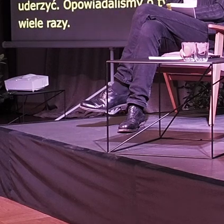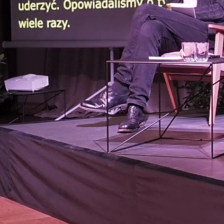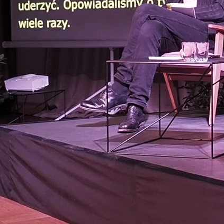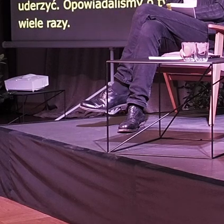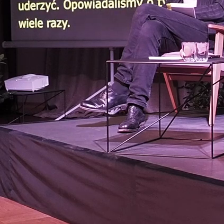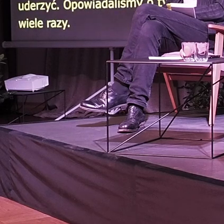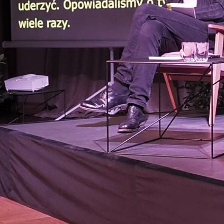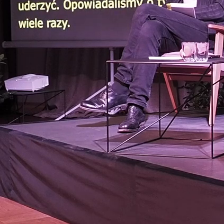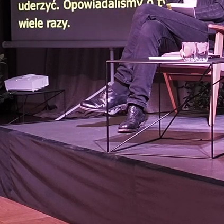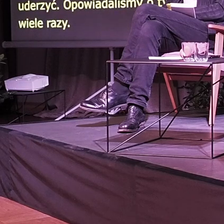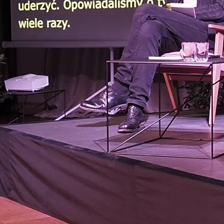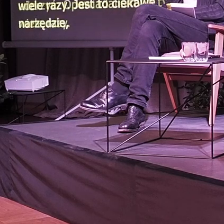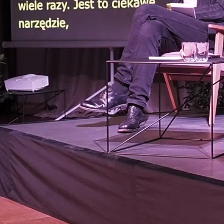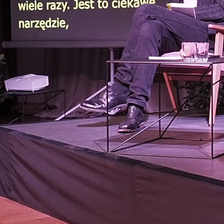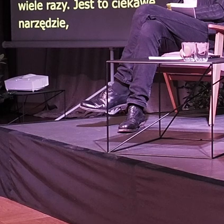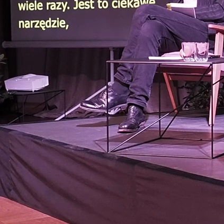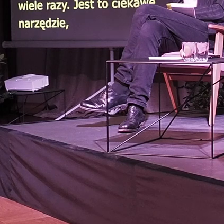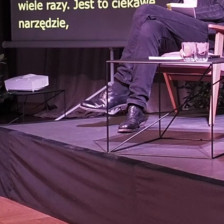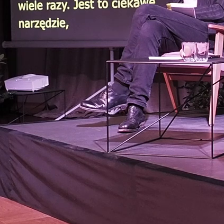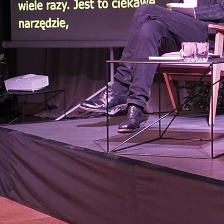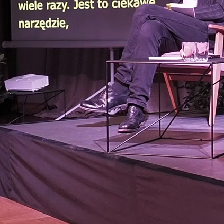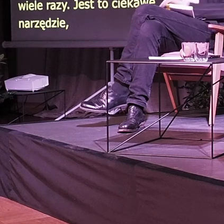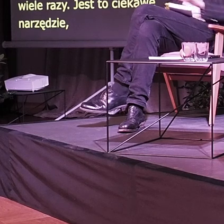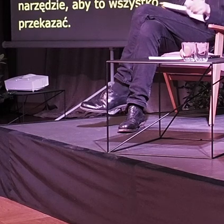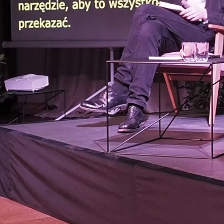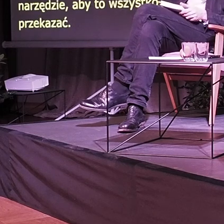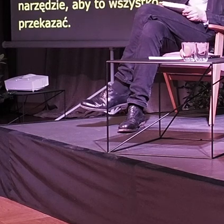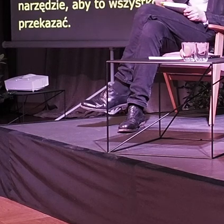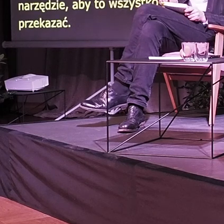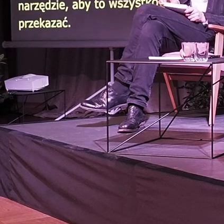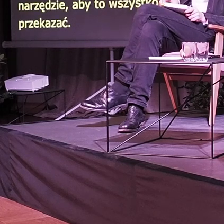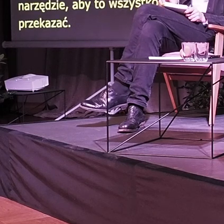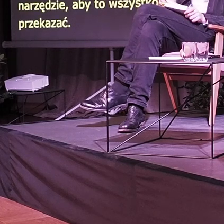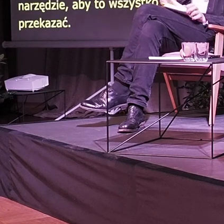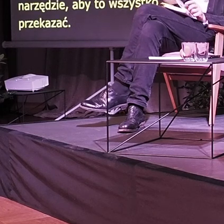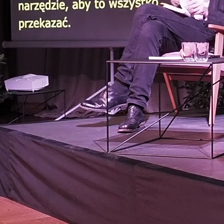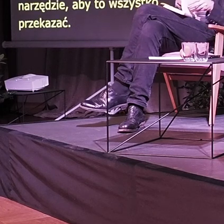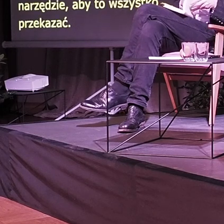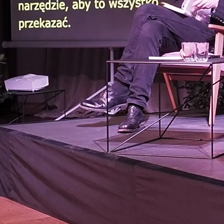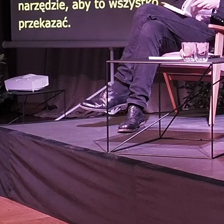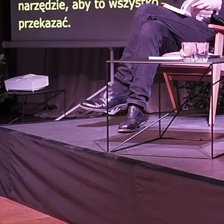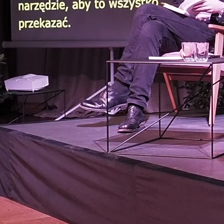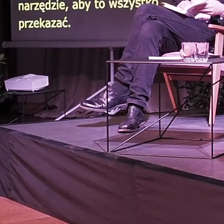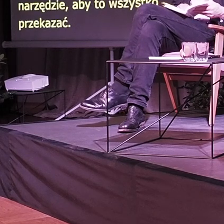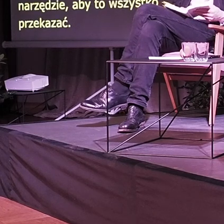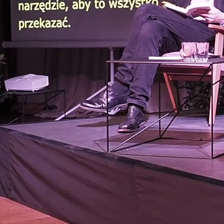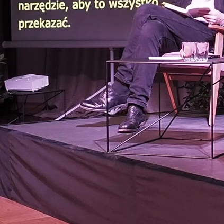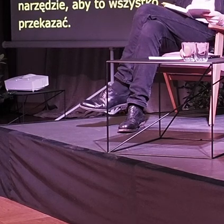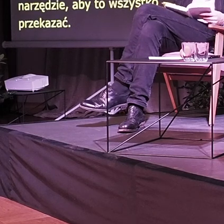Zanim przejdziemy dalej, poproszę Tomka Kota, żeby przeczytał wybrane fragmenty.